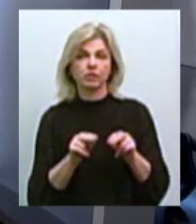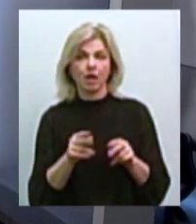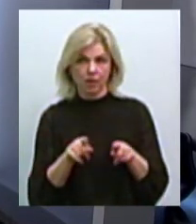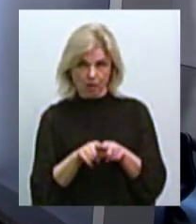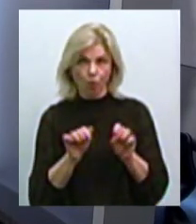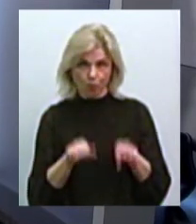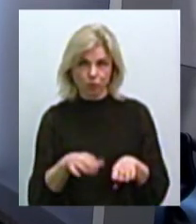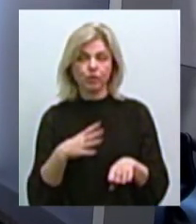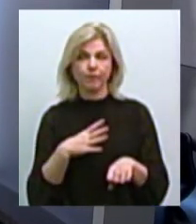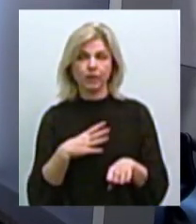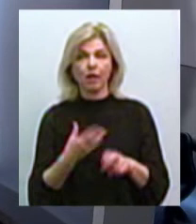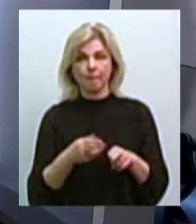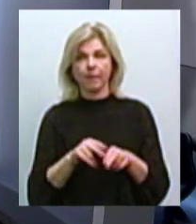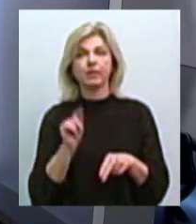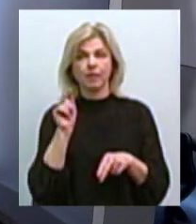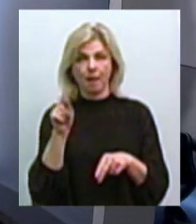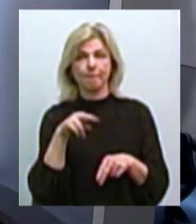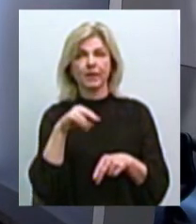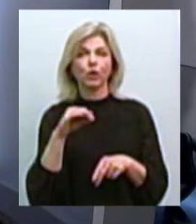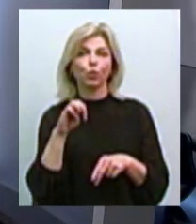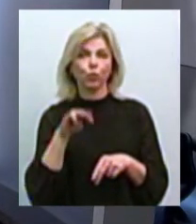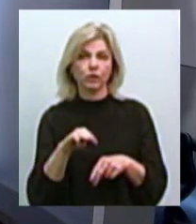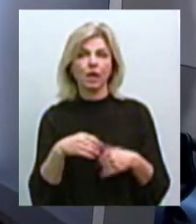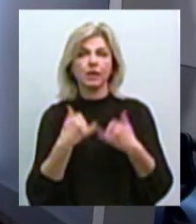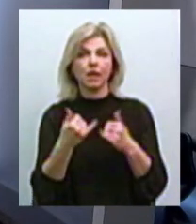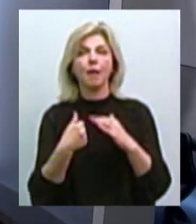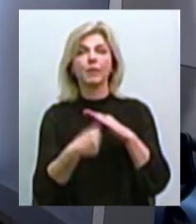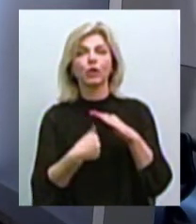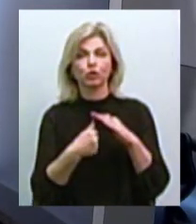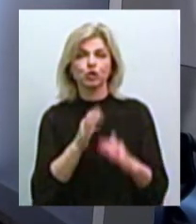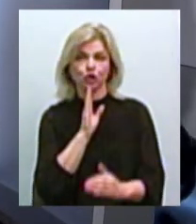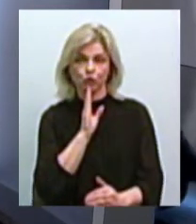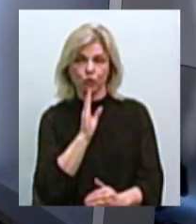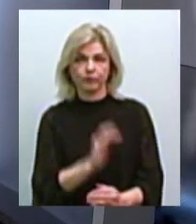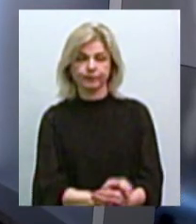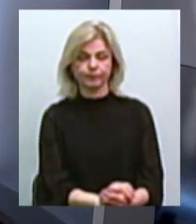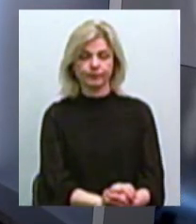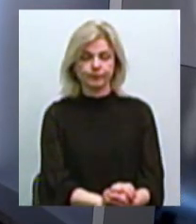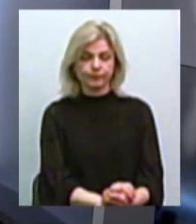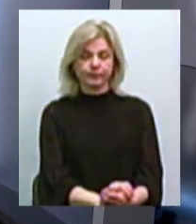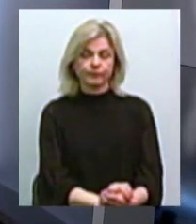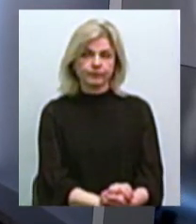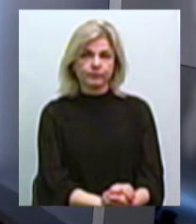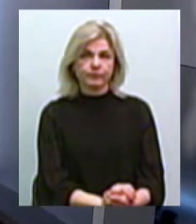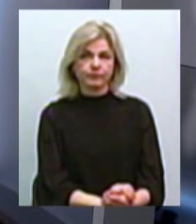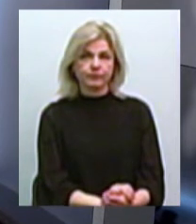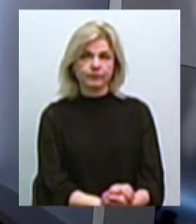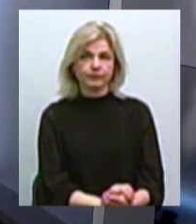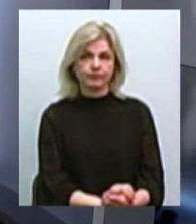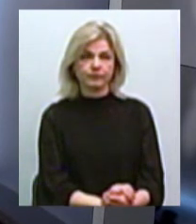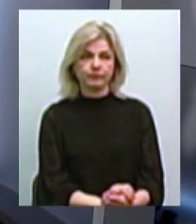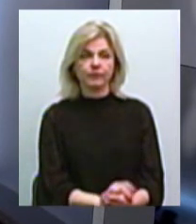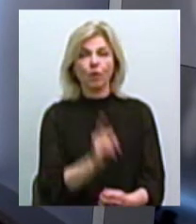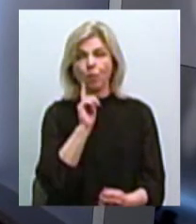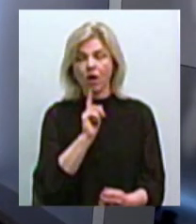таке бути, що саме там буде притулок для безпритульних жінок? Я вас правильно зрозуміла? Ну, я не вирішую це